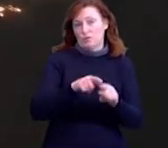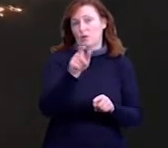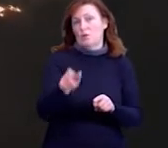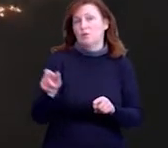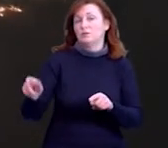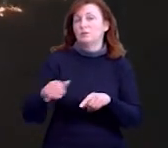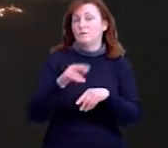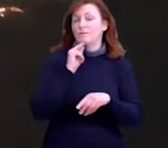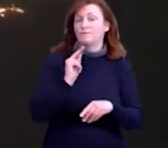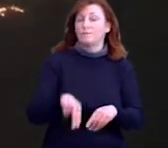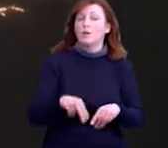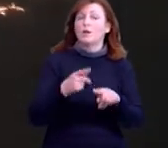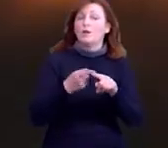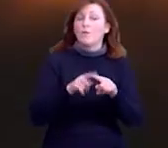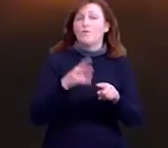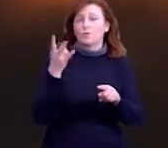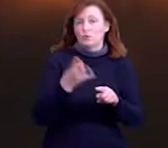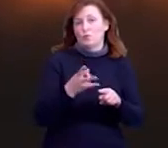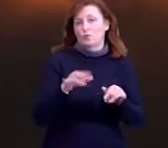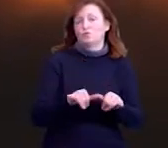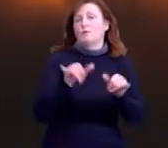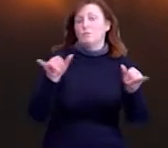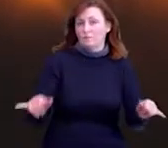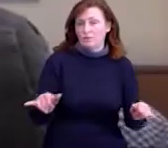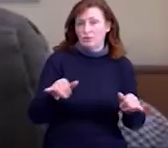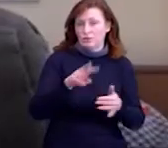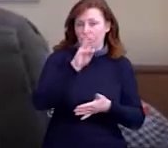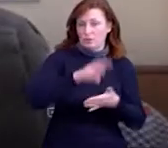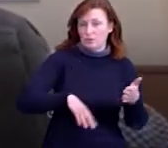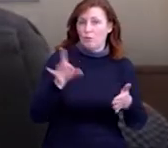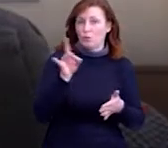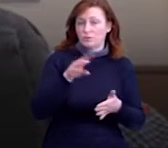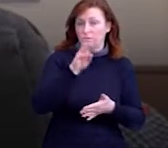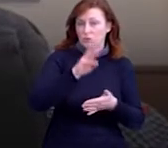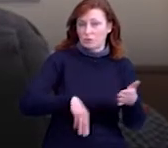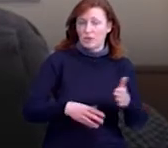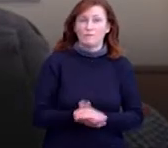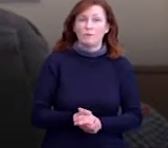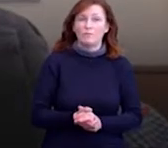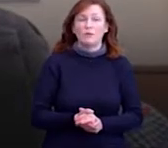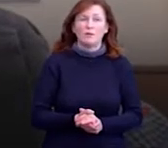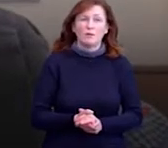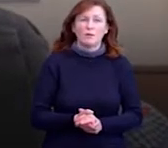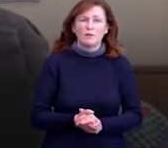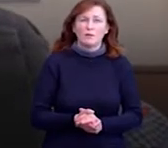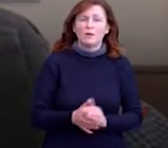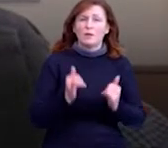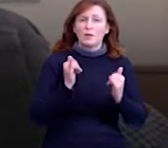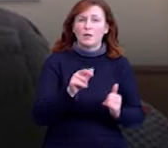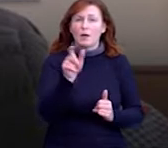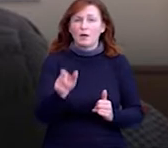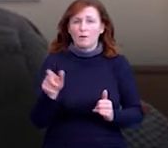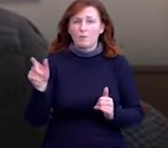пропонує посилити відповідальність і підвищити штрафи за підпал трави. Ми підвищили розмір штрафів, істотно. Для громадян